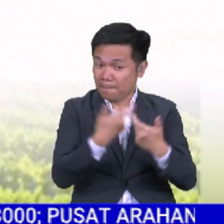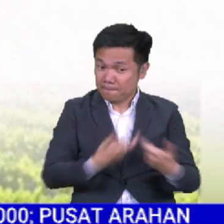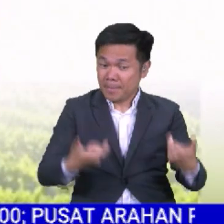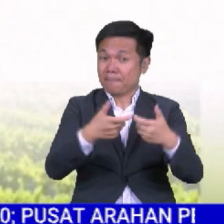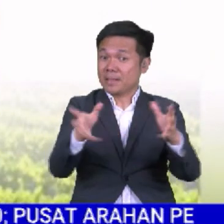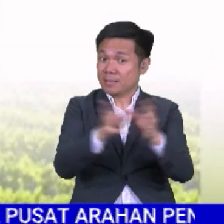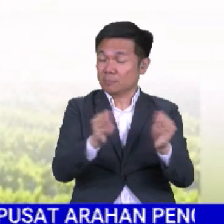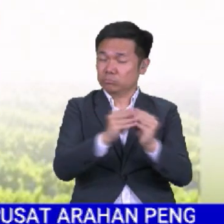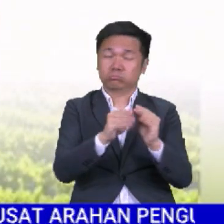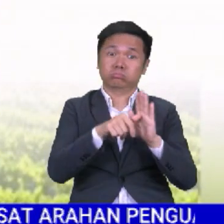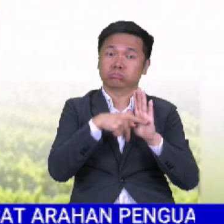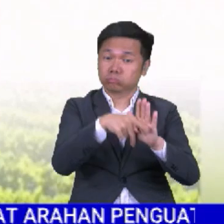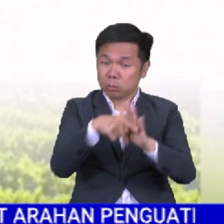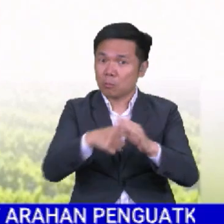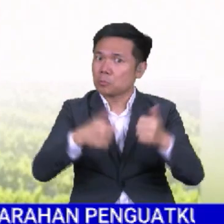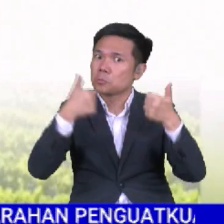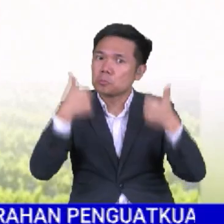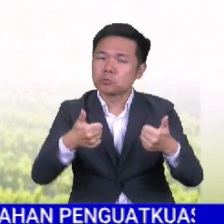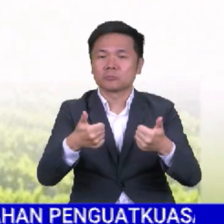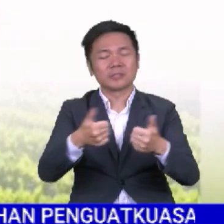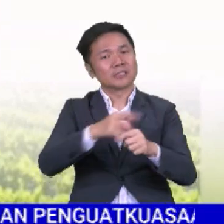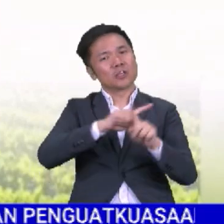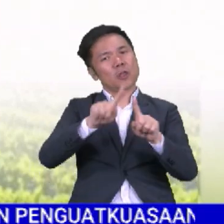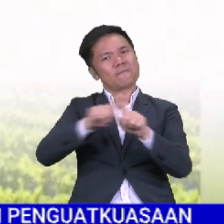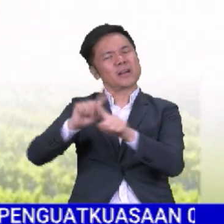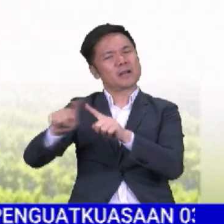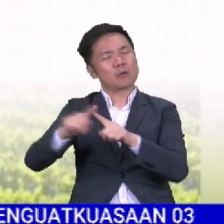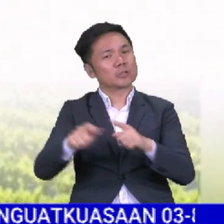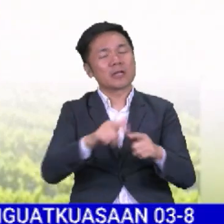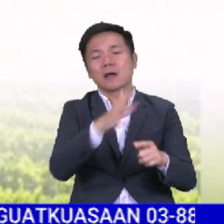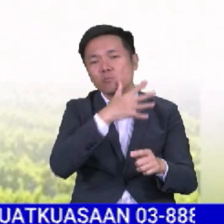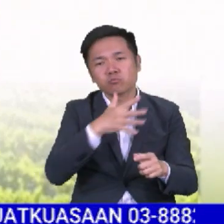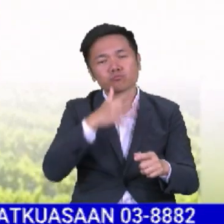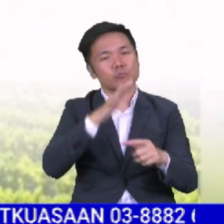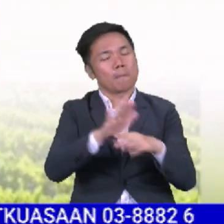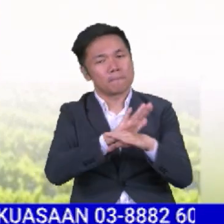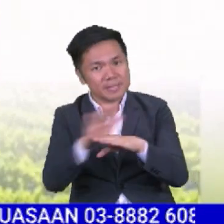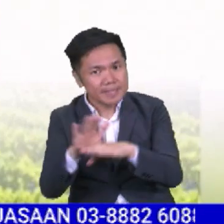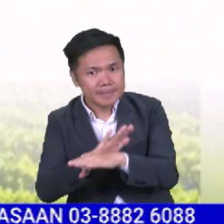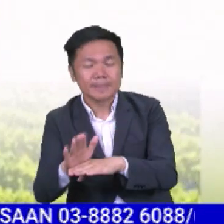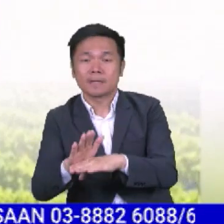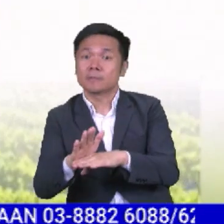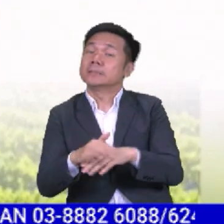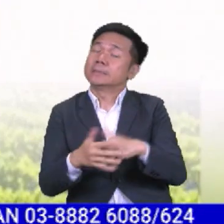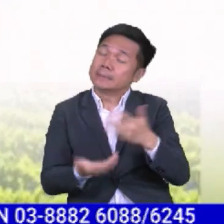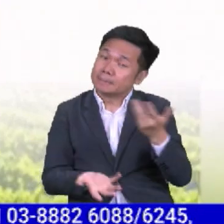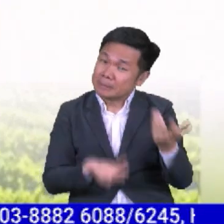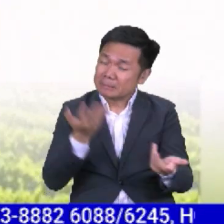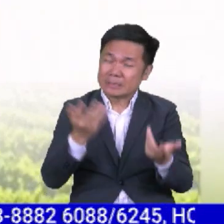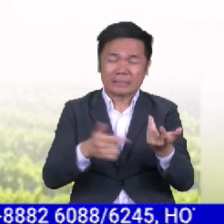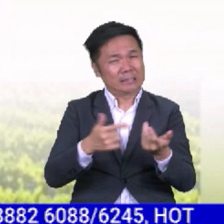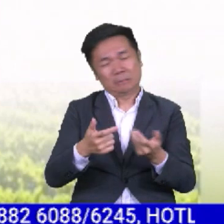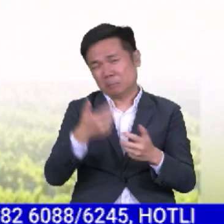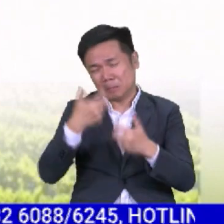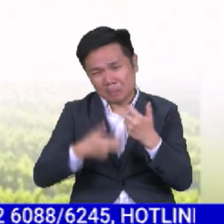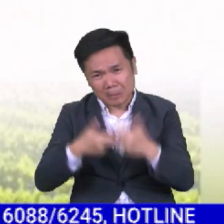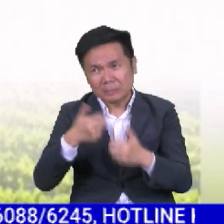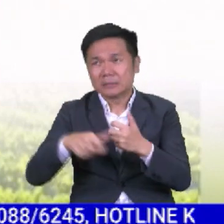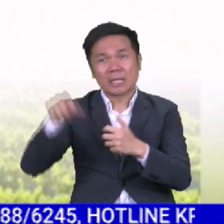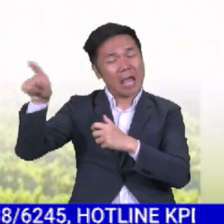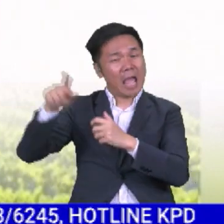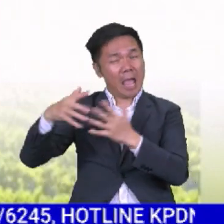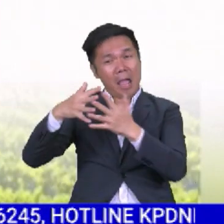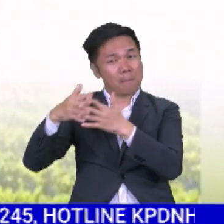yang lebih baik untuk memaparkan pencapaian sektor agri-komoditi walaupun mengalami serangan dan tekanan dari